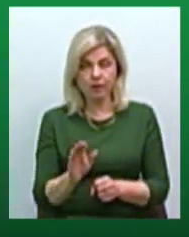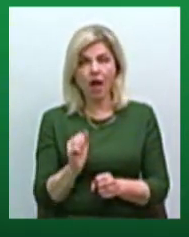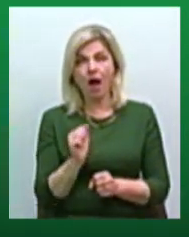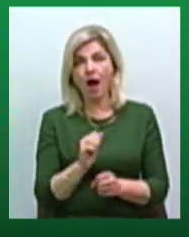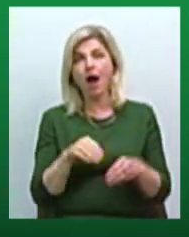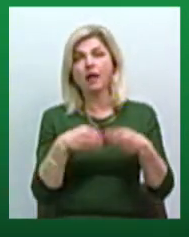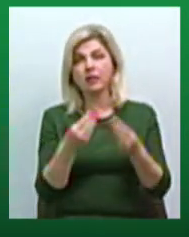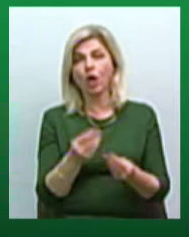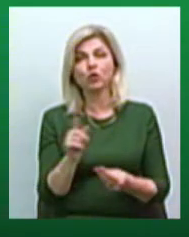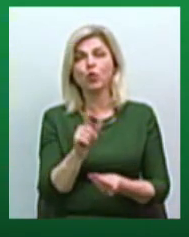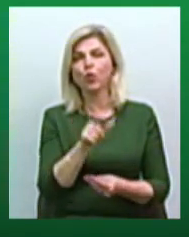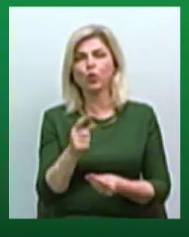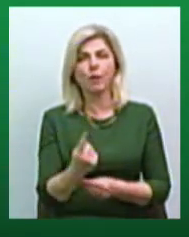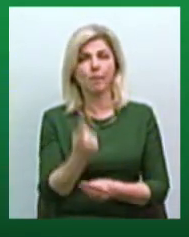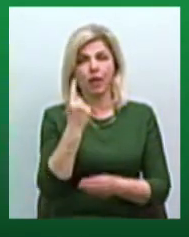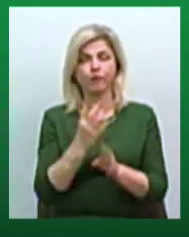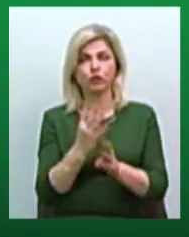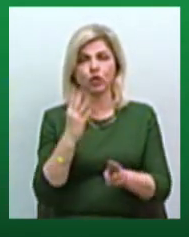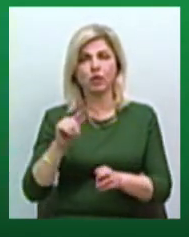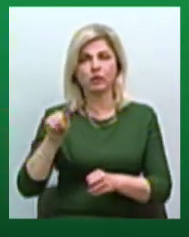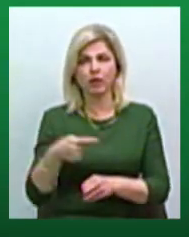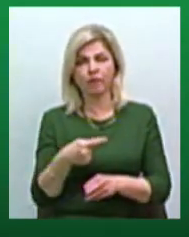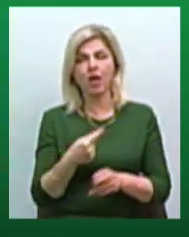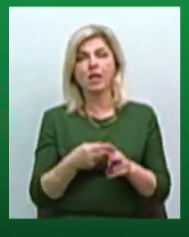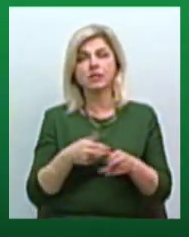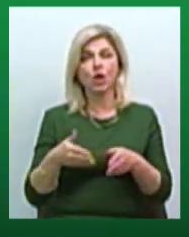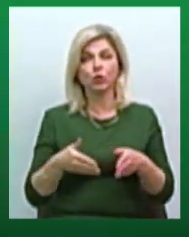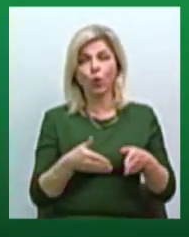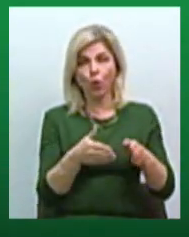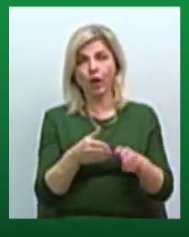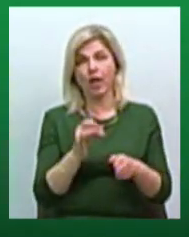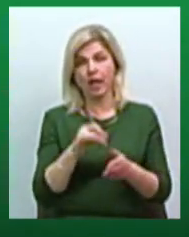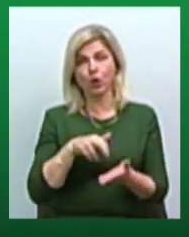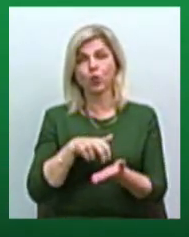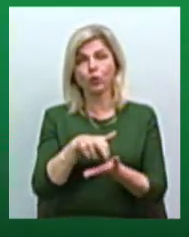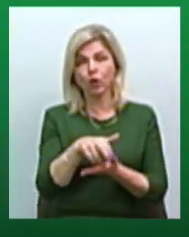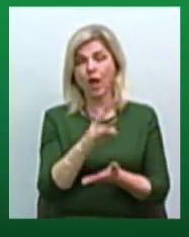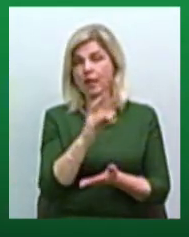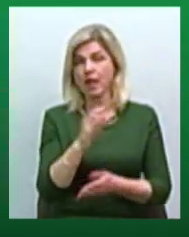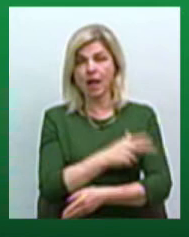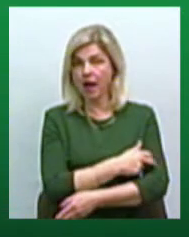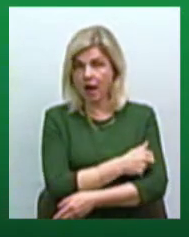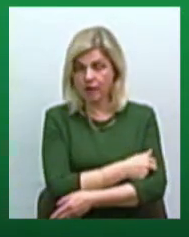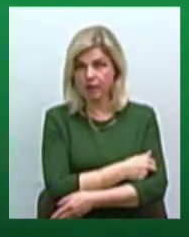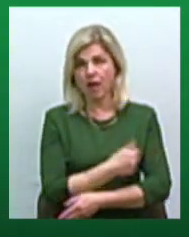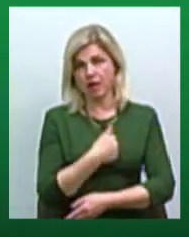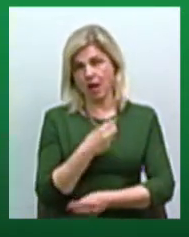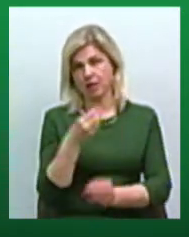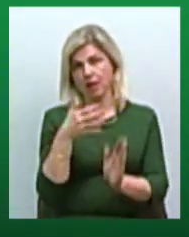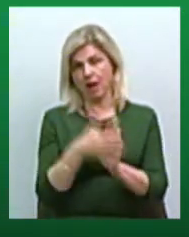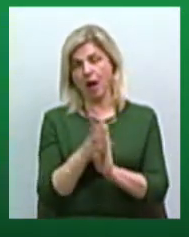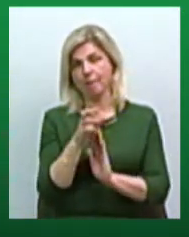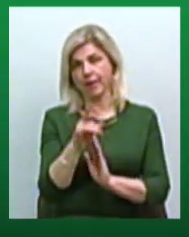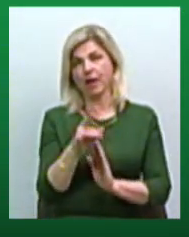зараз люди першу чергу вимагають по всіх соцопитуваннях, дороги і тротуари, а не в лікарні. То я втратив би Вознесенську